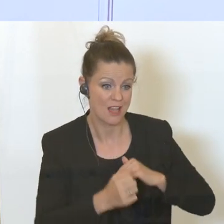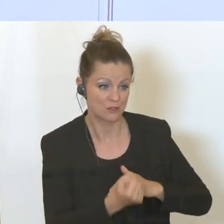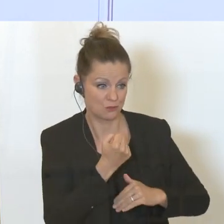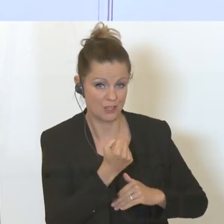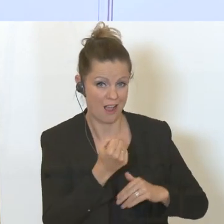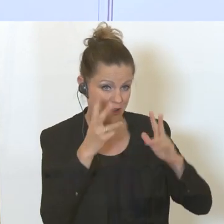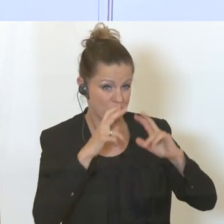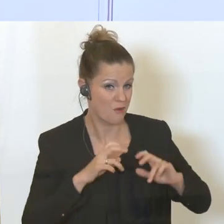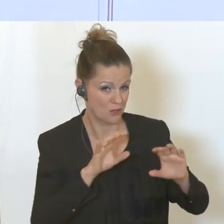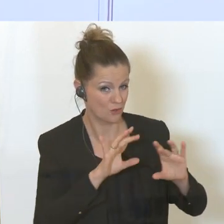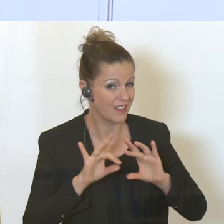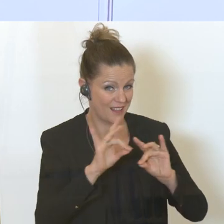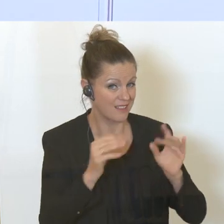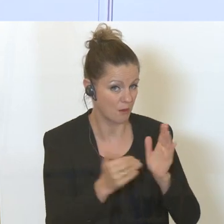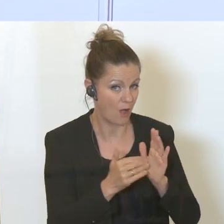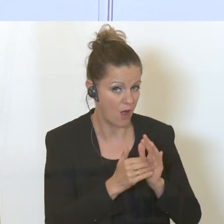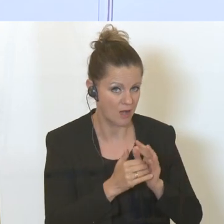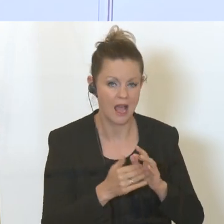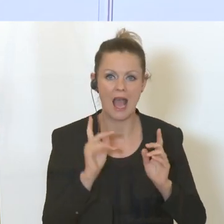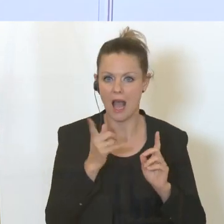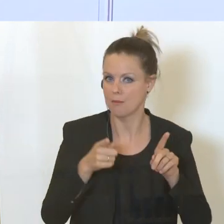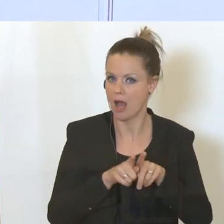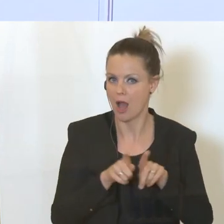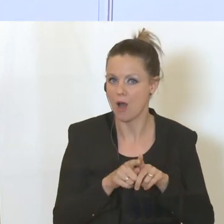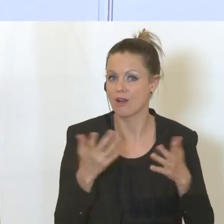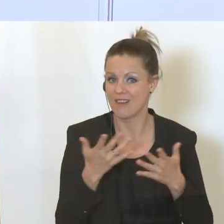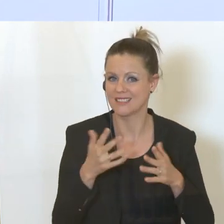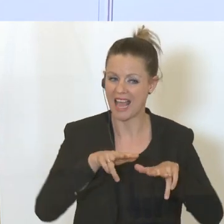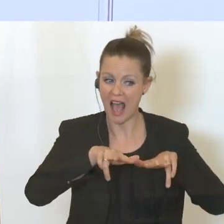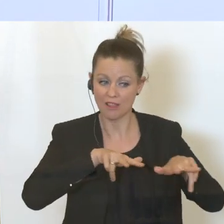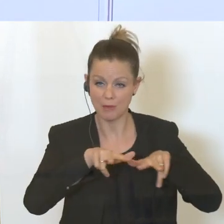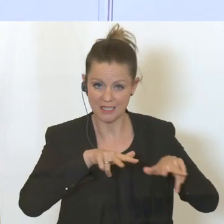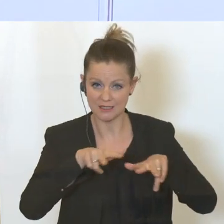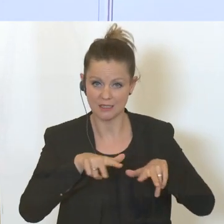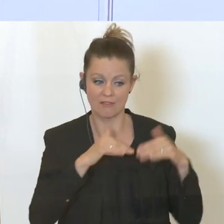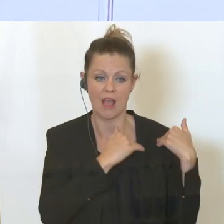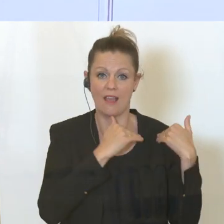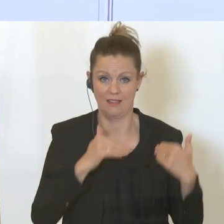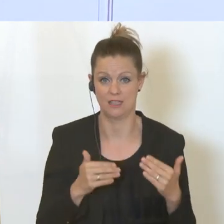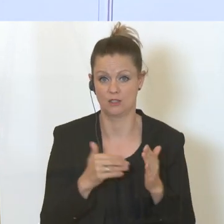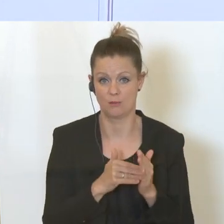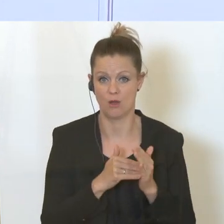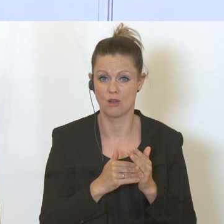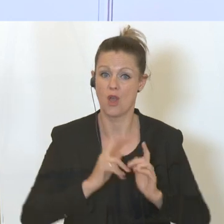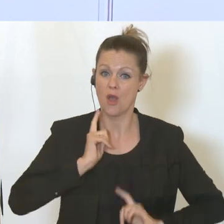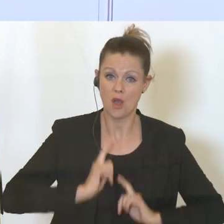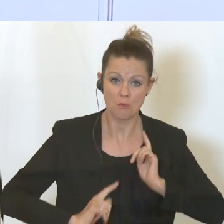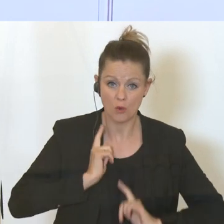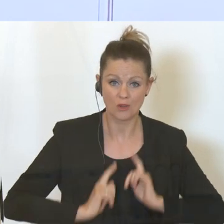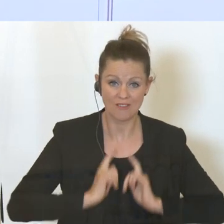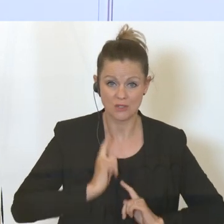dem Bereich der Forschung tätig sind, aber auch, dass wir sie administrativ entlasten, motivieren statt